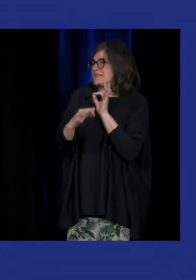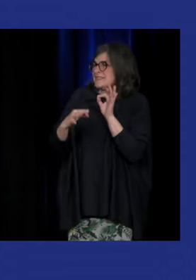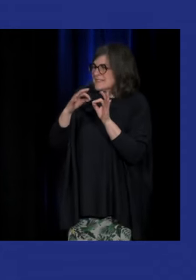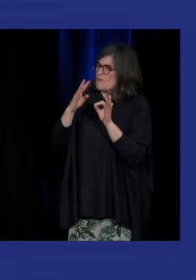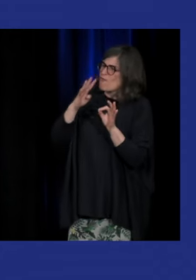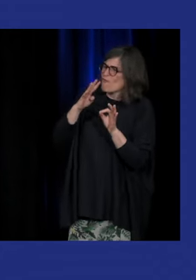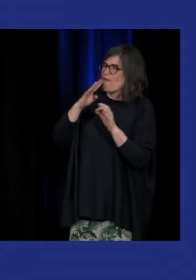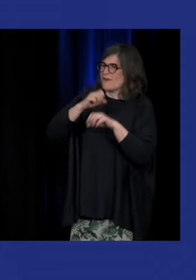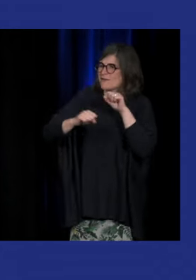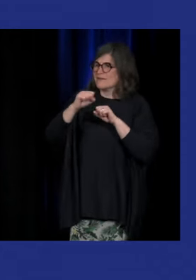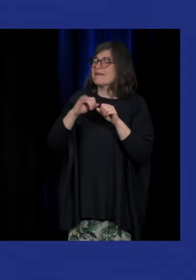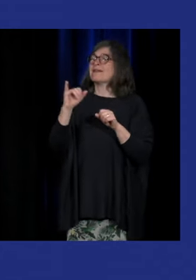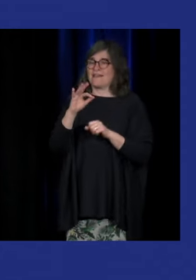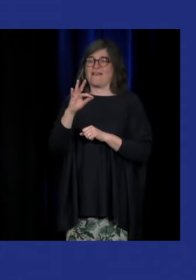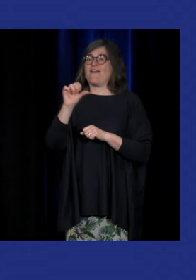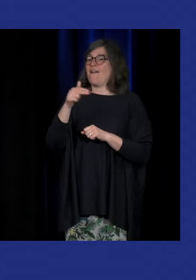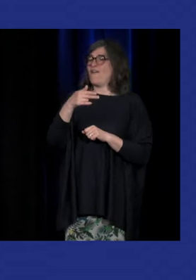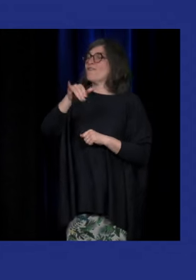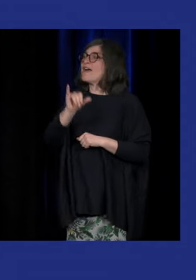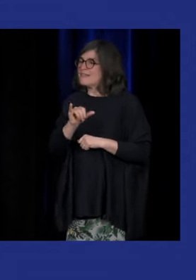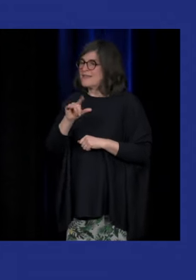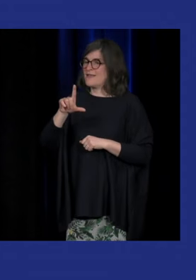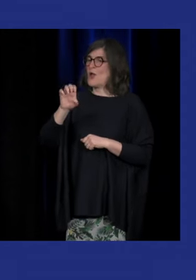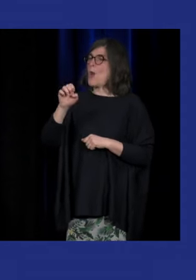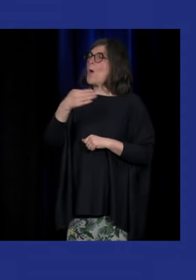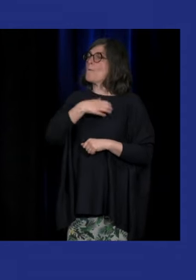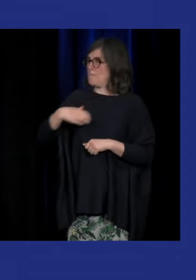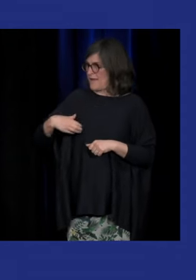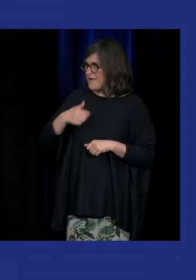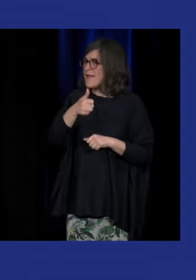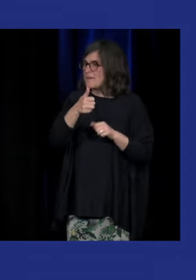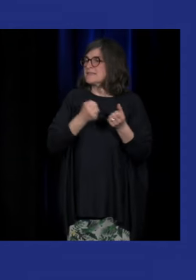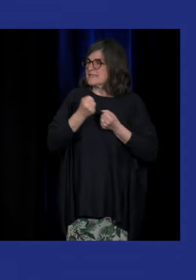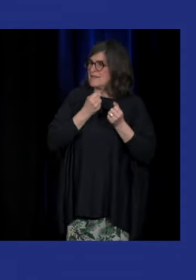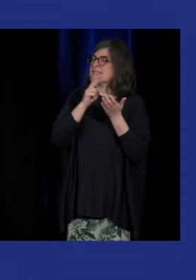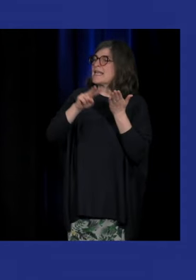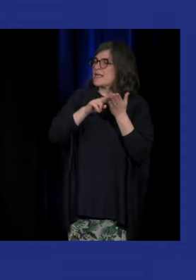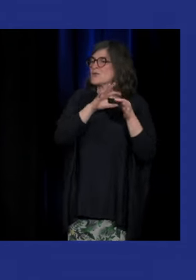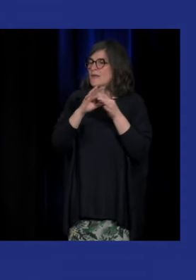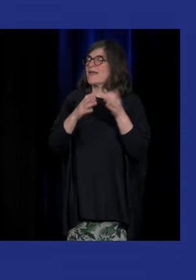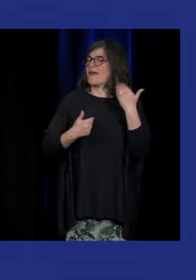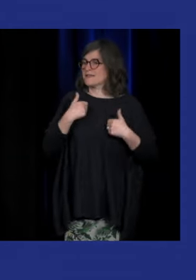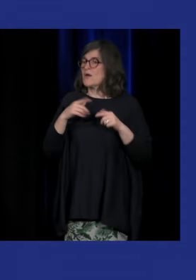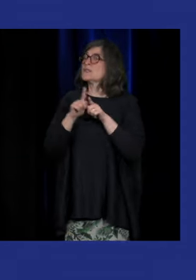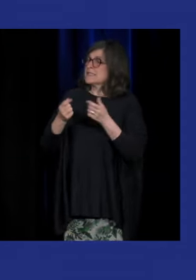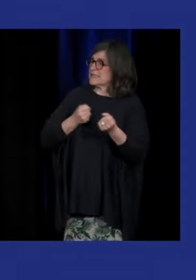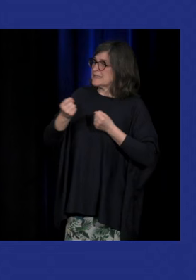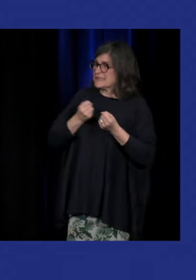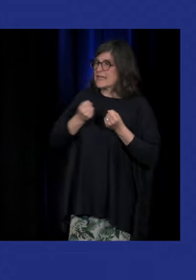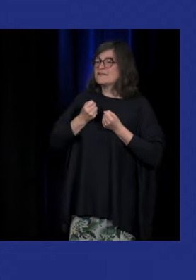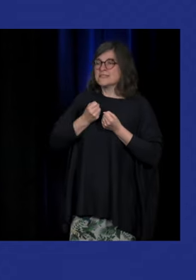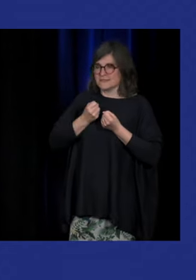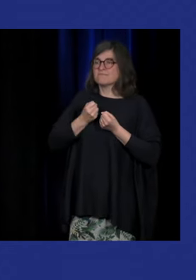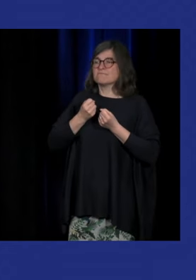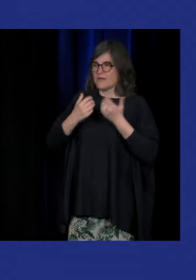soirée notamment Fanny Lormer au service lecture handicap le service Cilisation science et société et